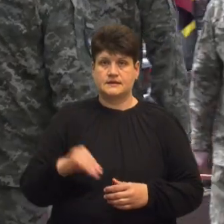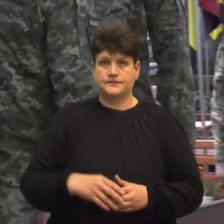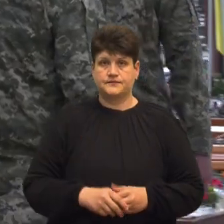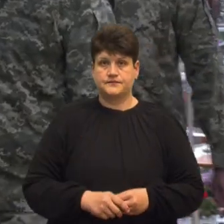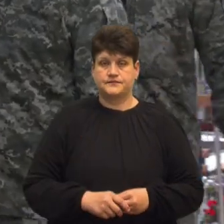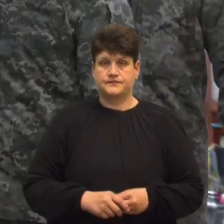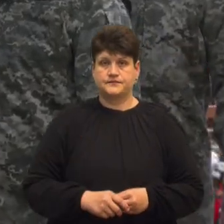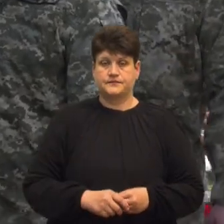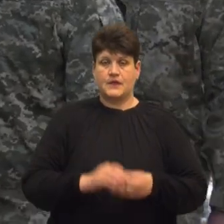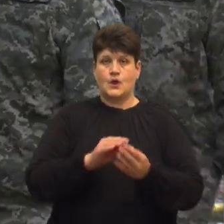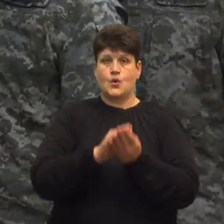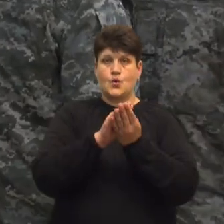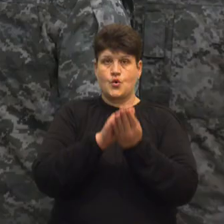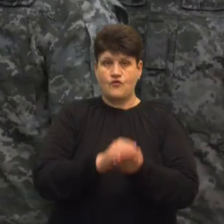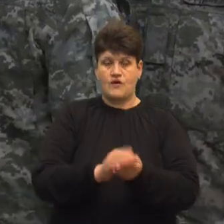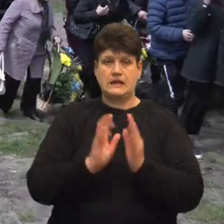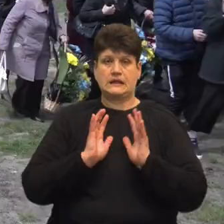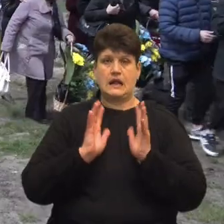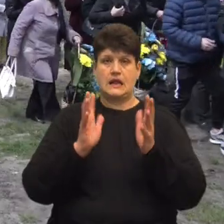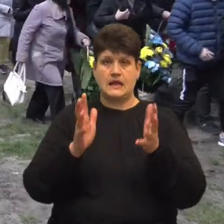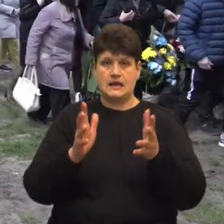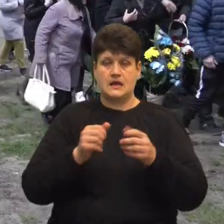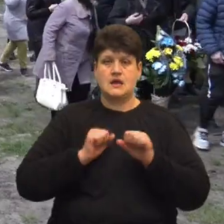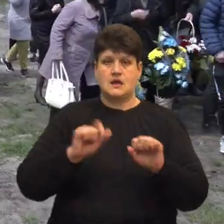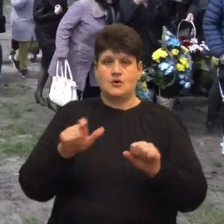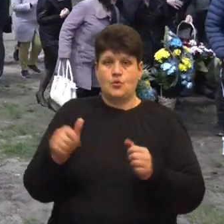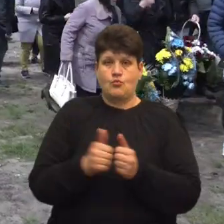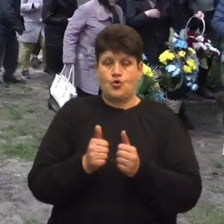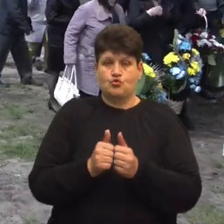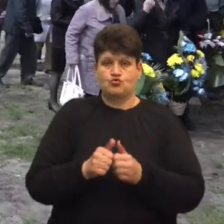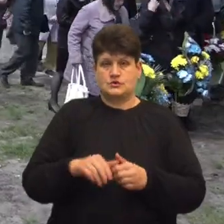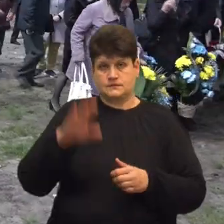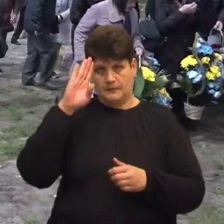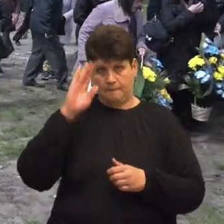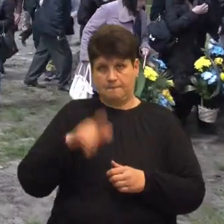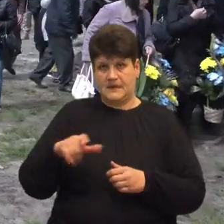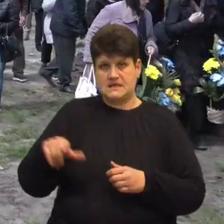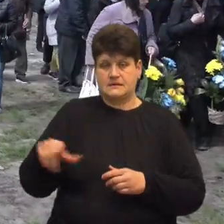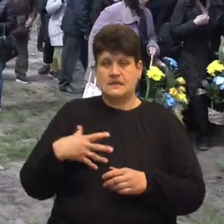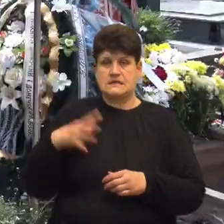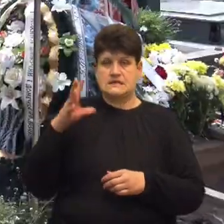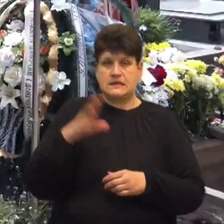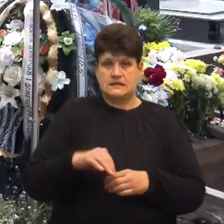Ховають Юрія на алеї героїв поруч з бійцями, які загинули за незалежність України.